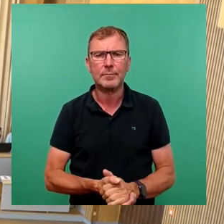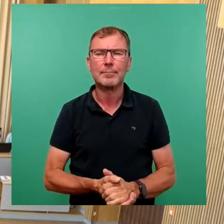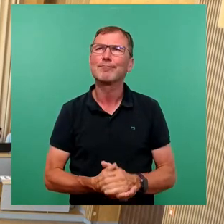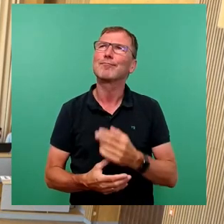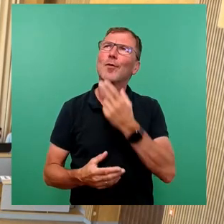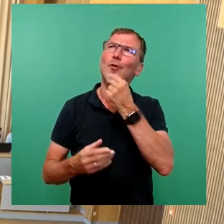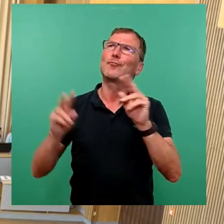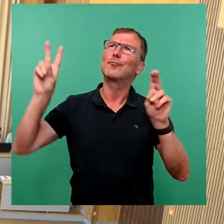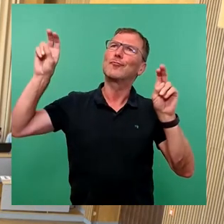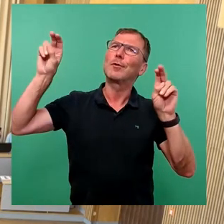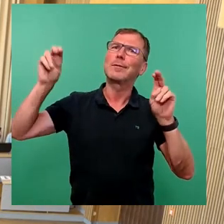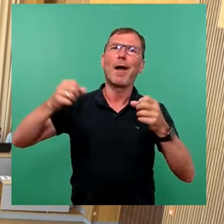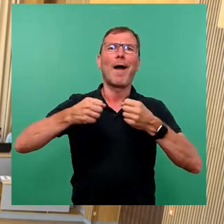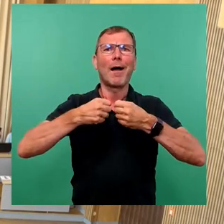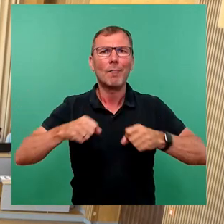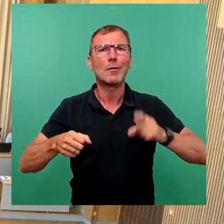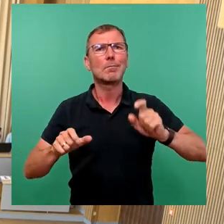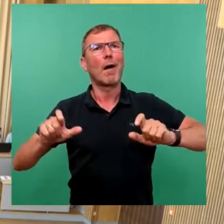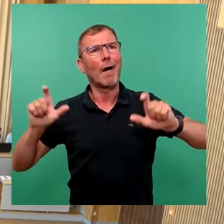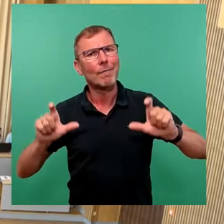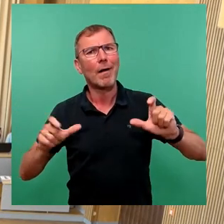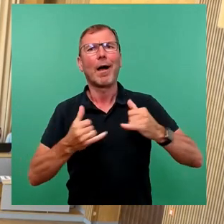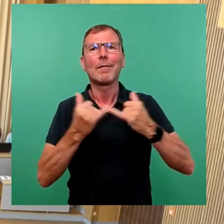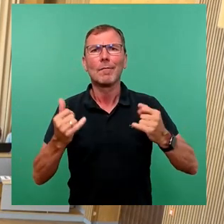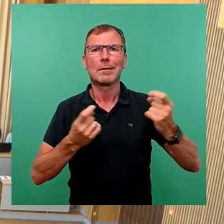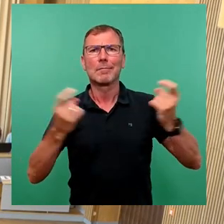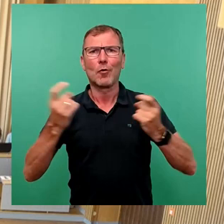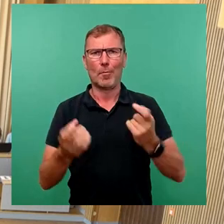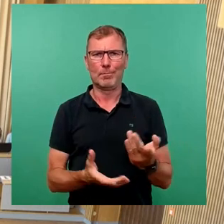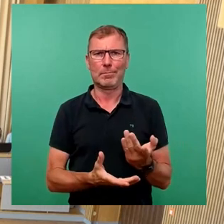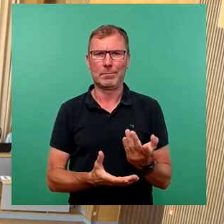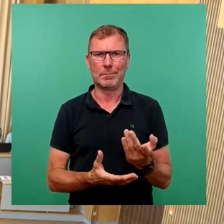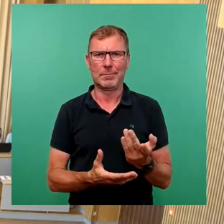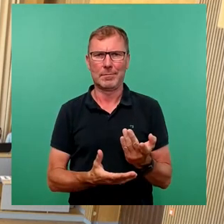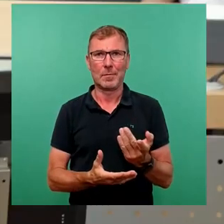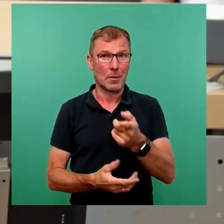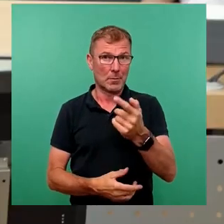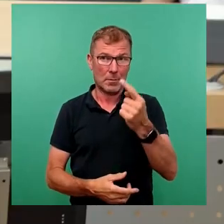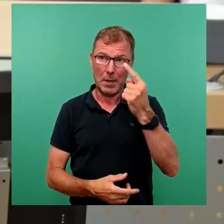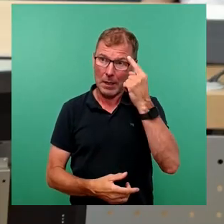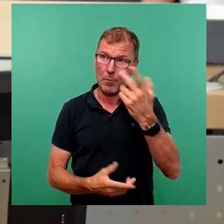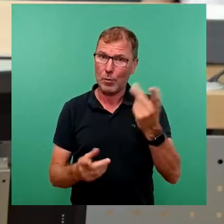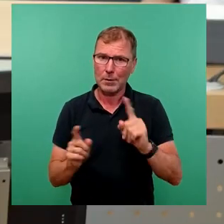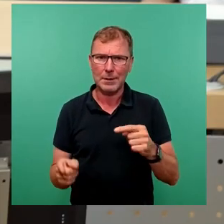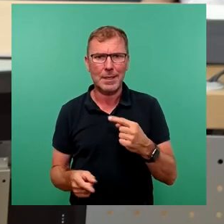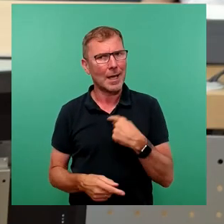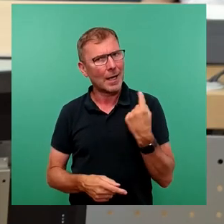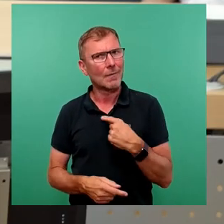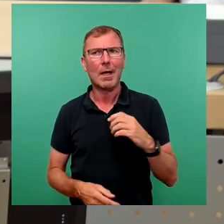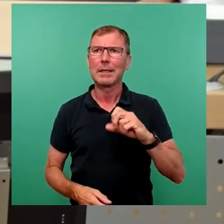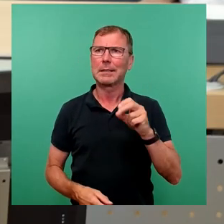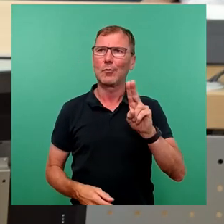schön, die Feste soll man feiern, wie sie fallen. Und ob Sie es uns glauben oder nicht, wir als CDU